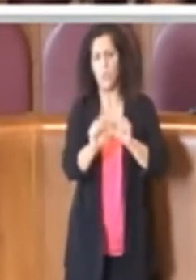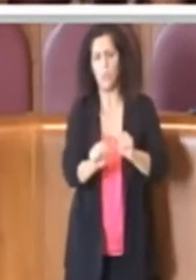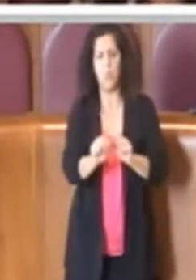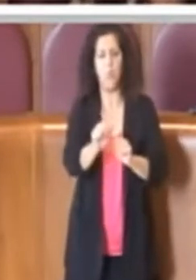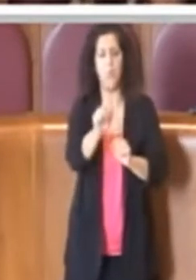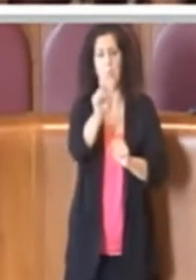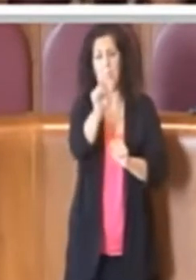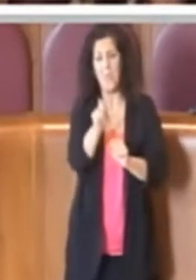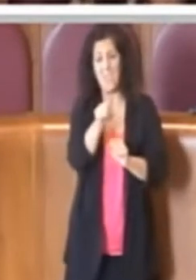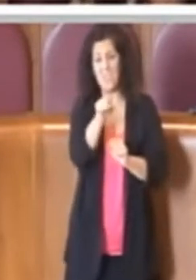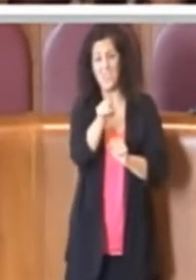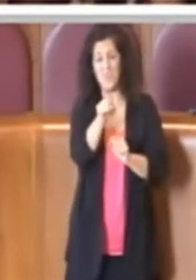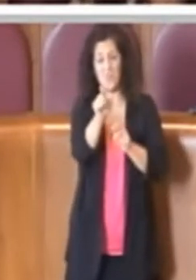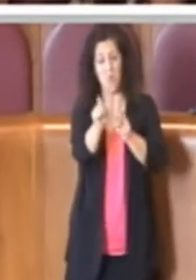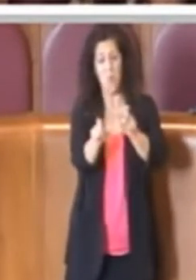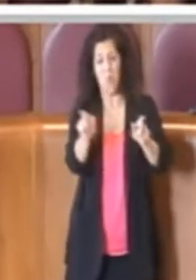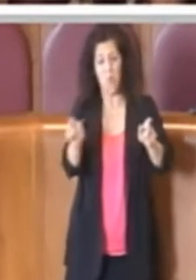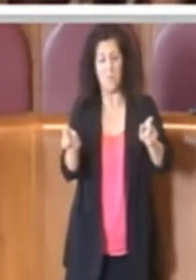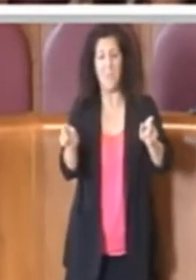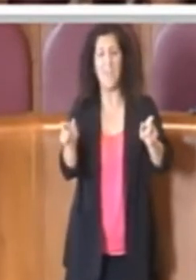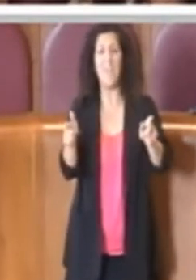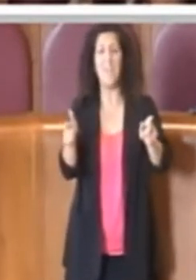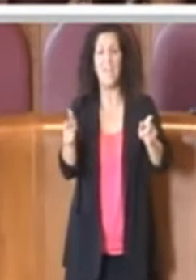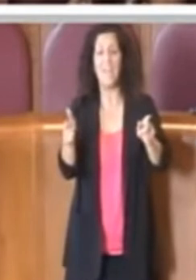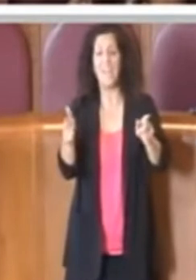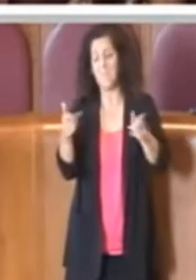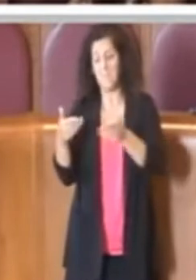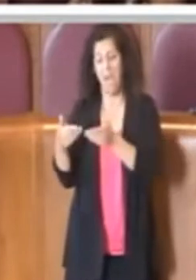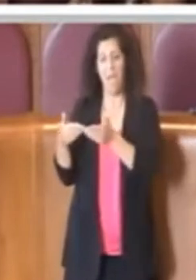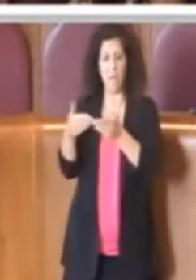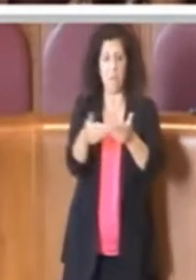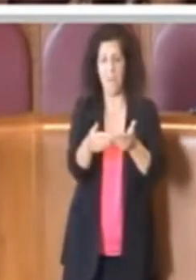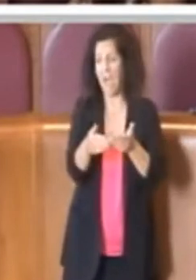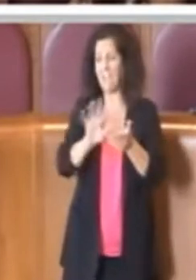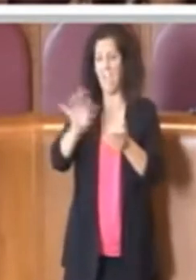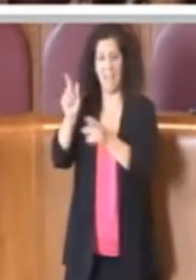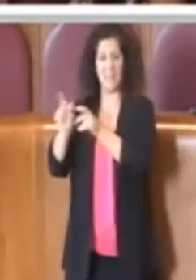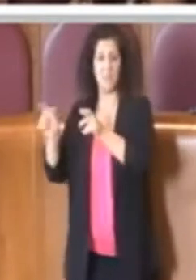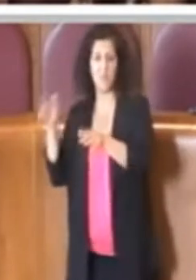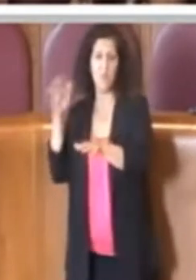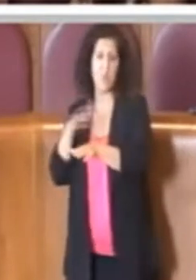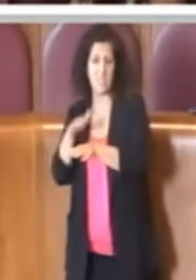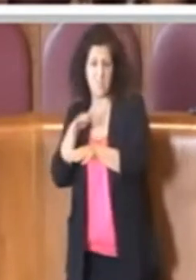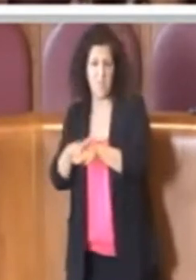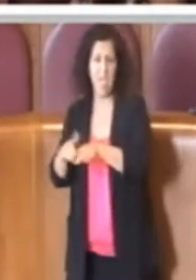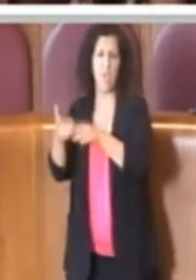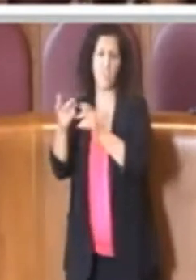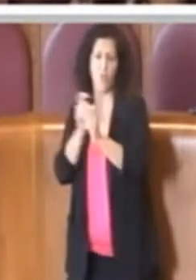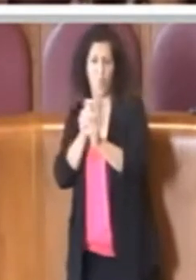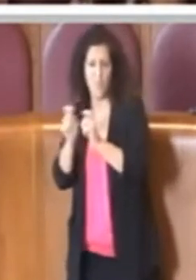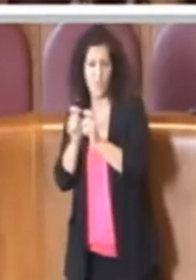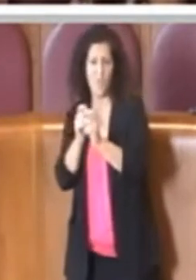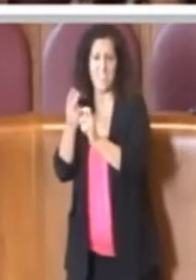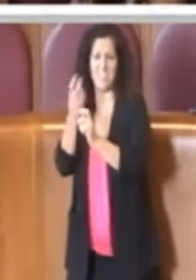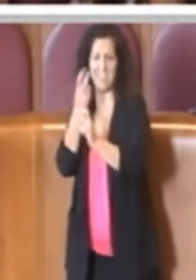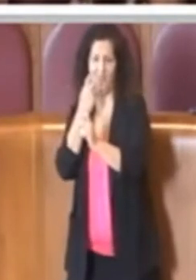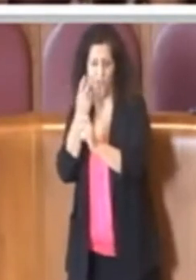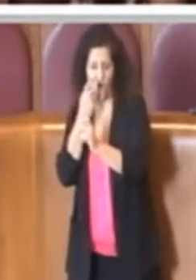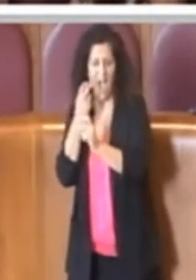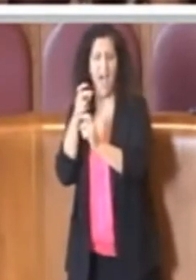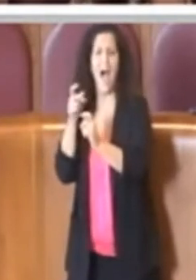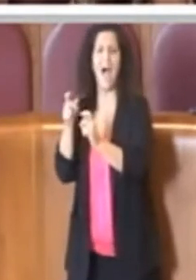nell'operare da esperti del settore, da commercialisti e da avvocati, in realtà si trova